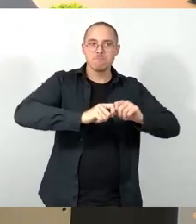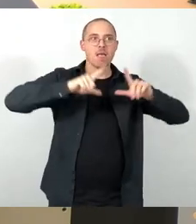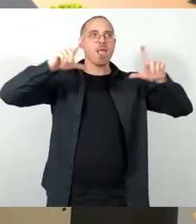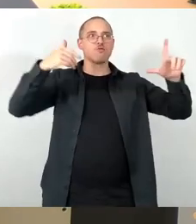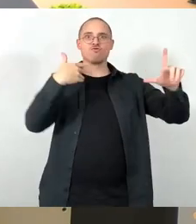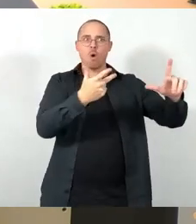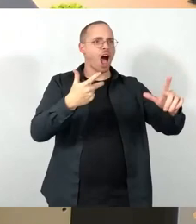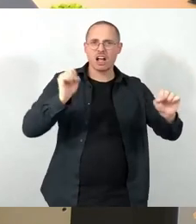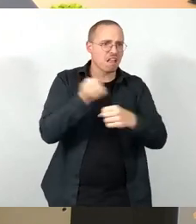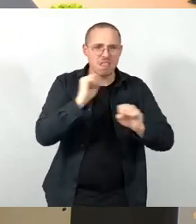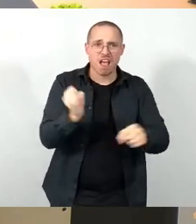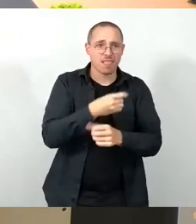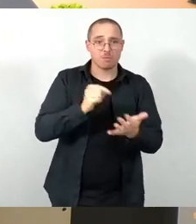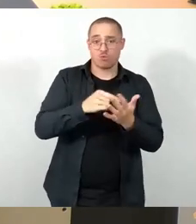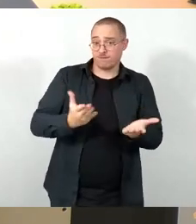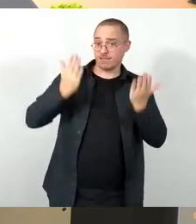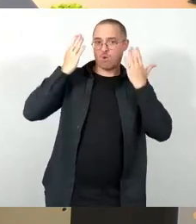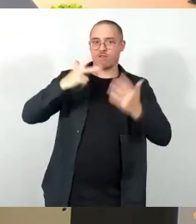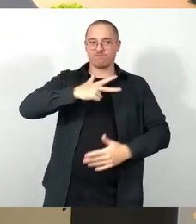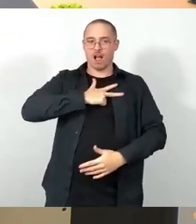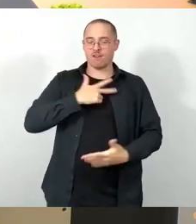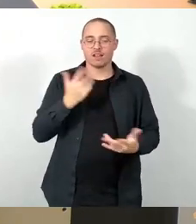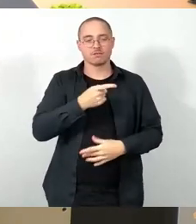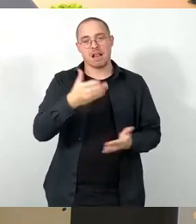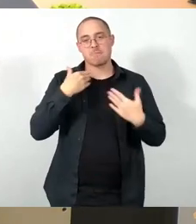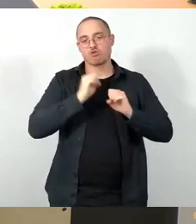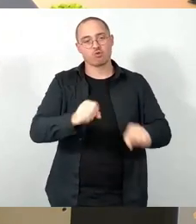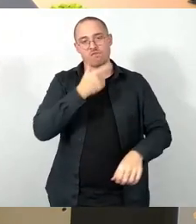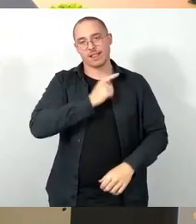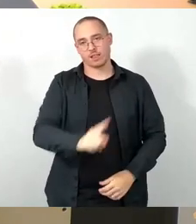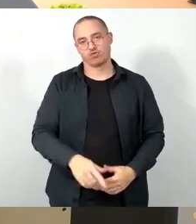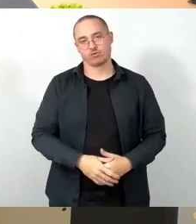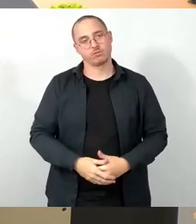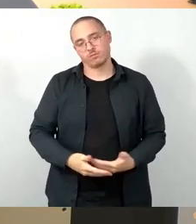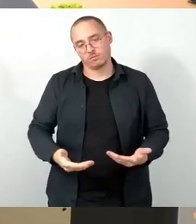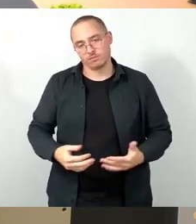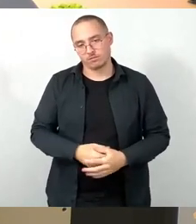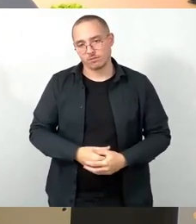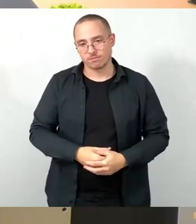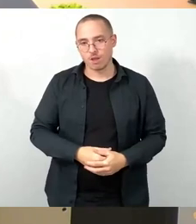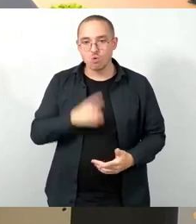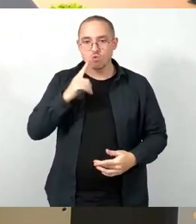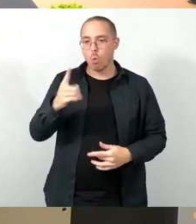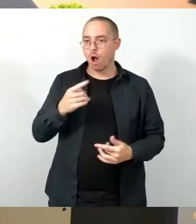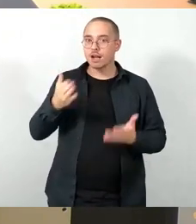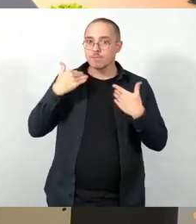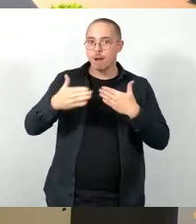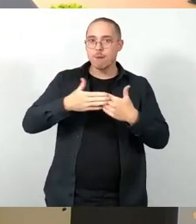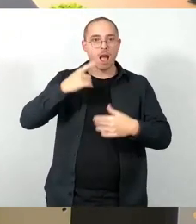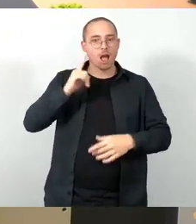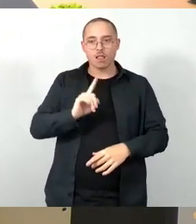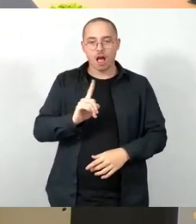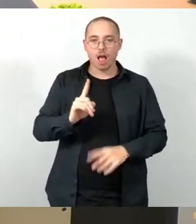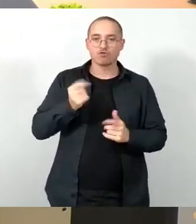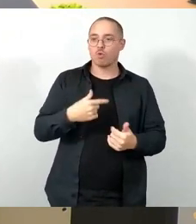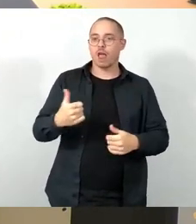aus meiner Sicht der Kern der Debatte. Denn es ist ja nicht nur der Klimabeirat, die Sie seit anderthalb Jahren verzögern. Es ist auch die Begrünungssatzung, es ist auch die